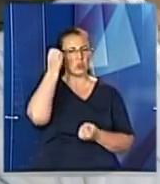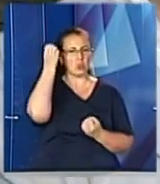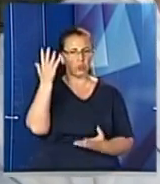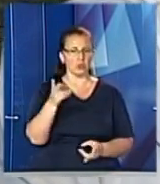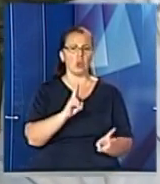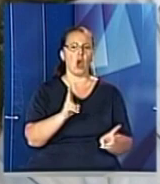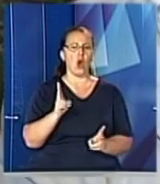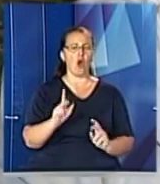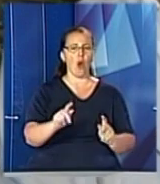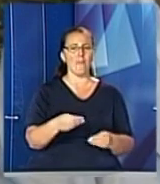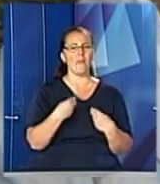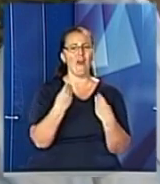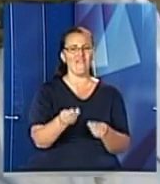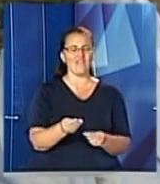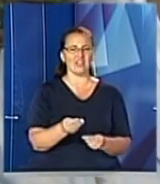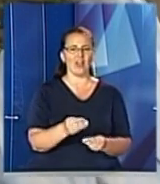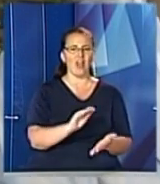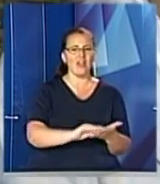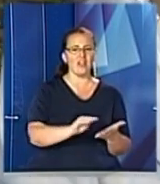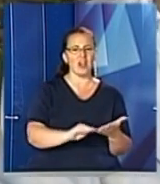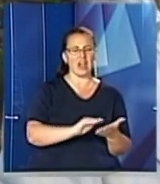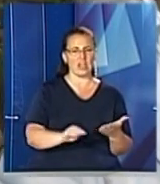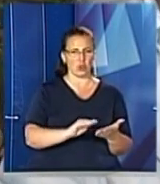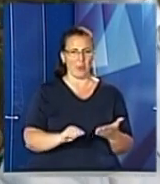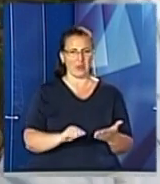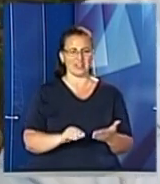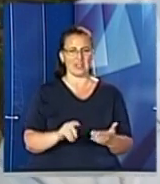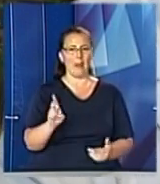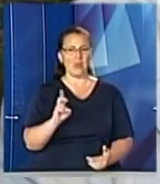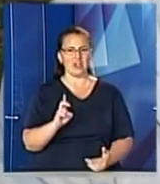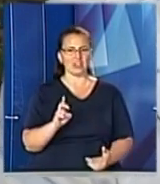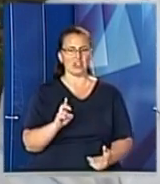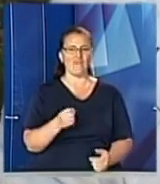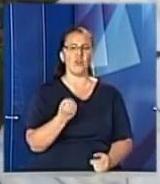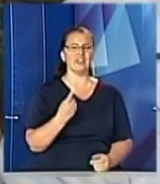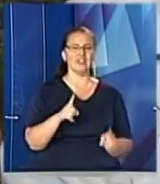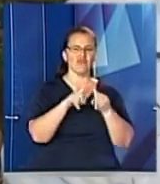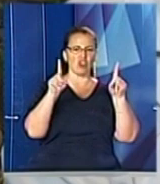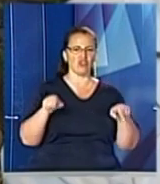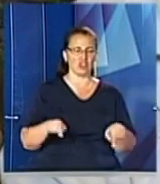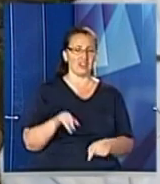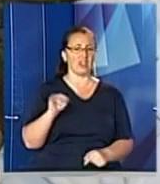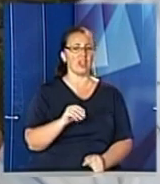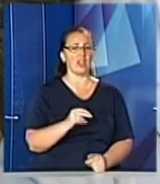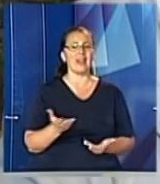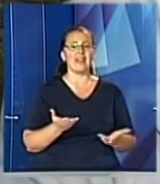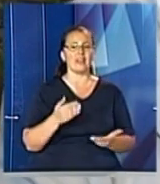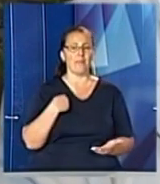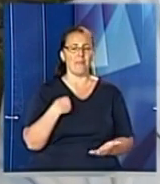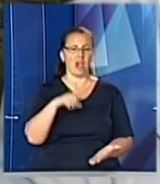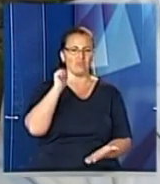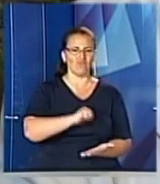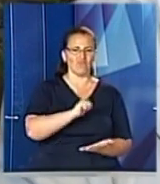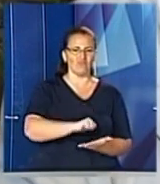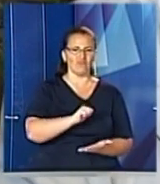видали літописи Бойківщини в 11-х щитках і котрі ми перевидали в